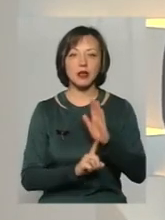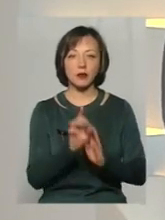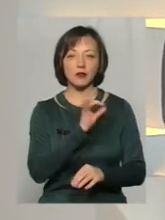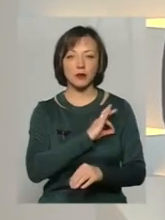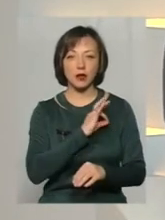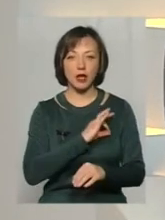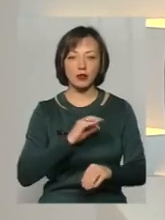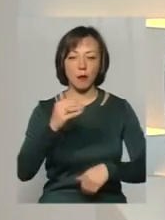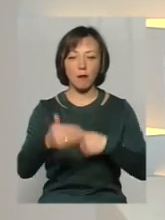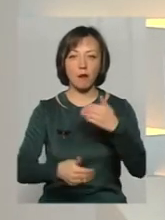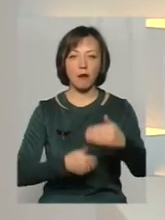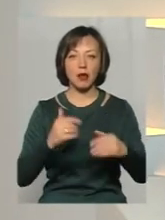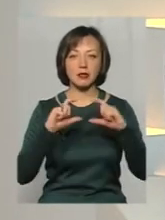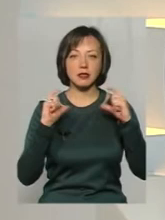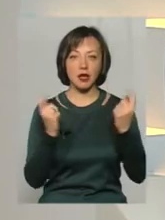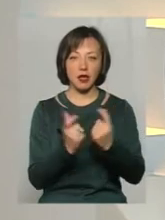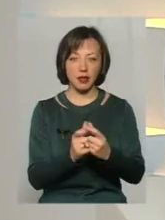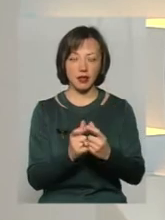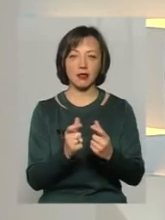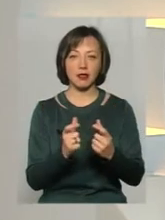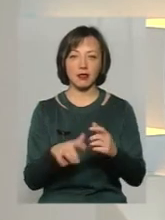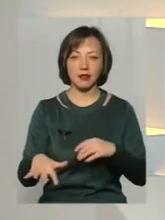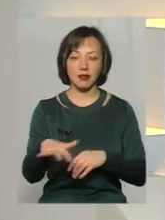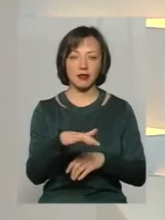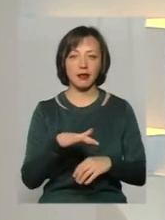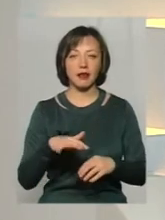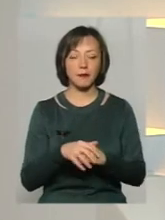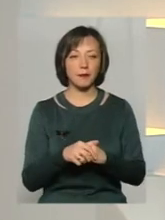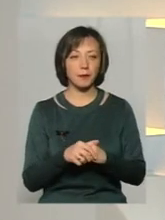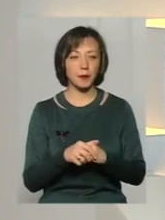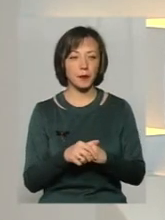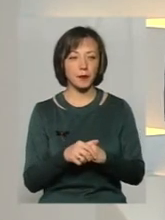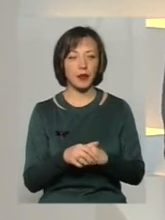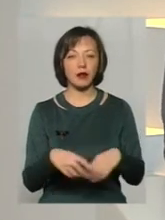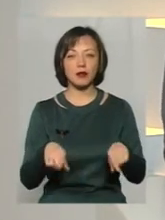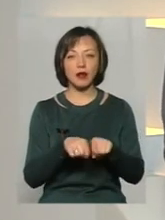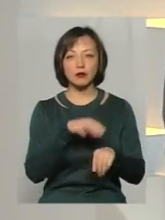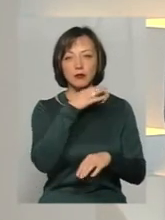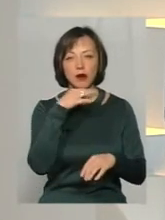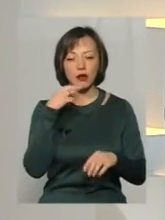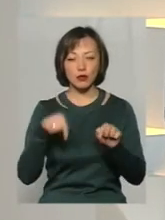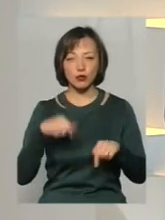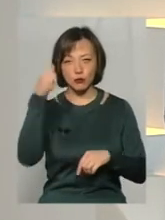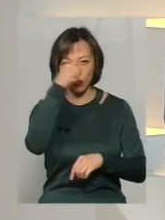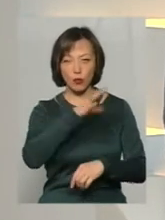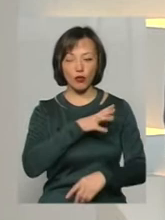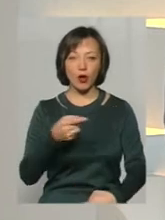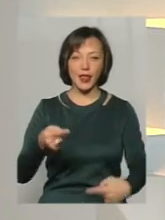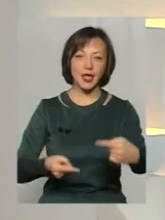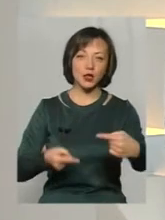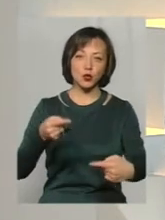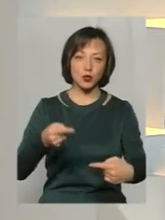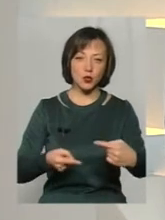басейну, який взяв на себе міська влада, на баланс, так? Також дуже багато цього року було дискусій і